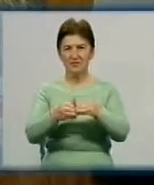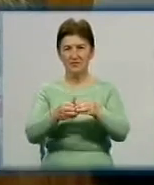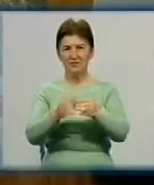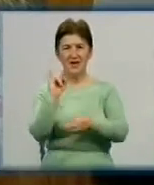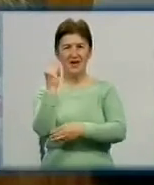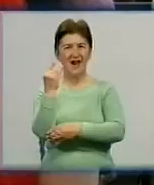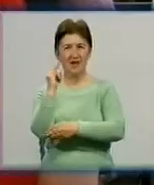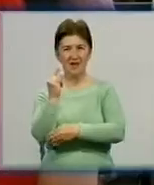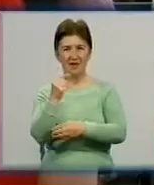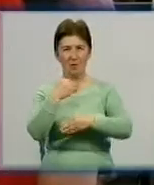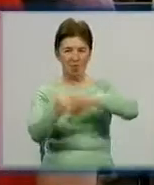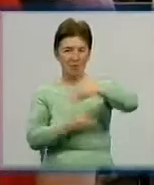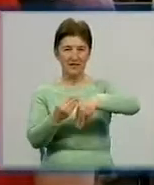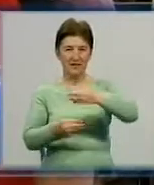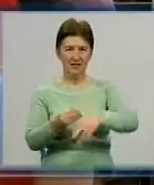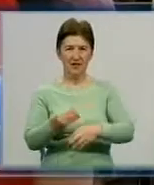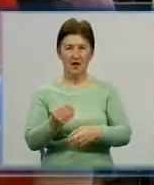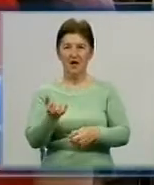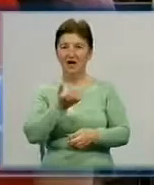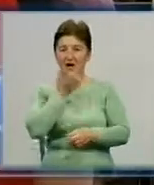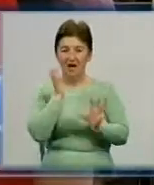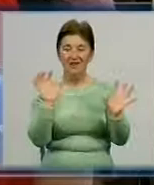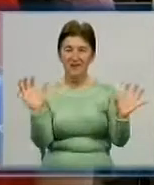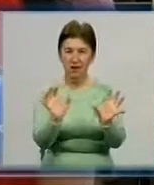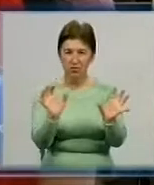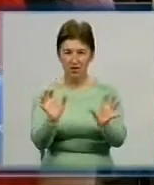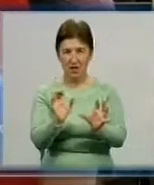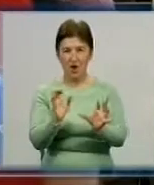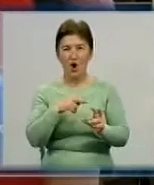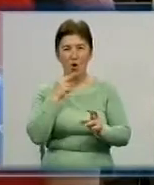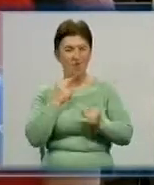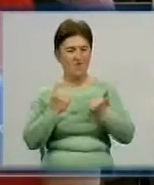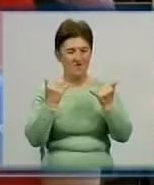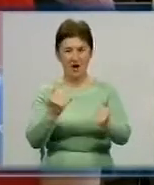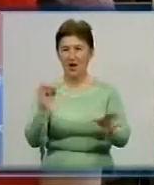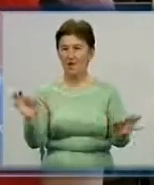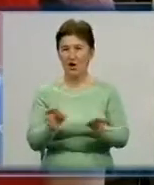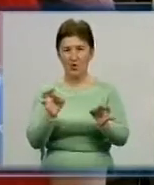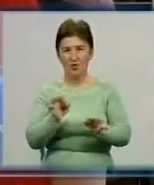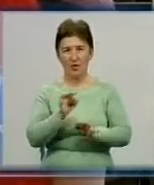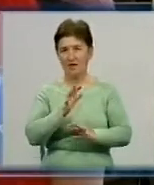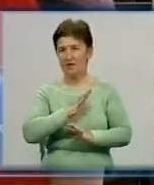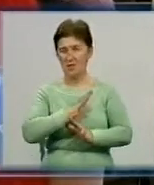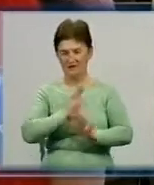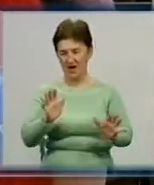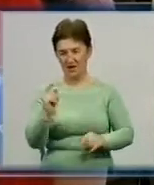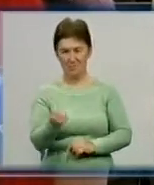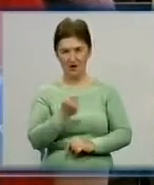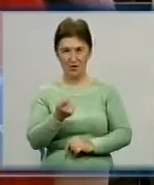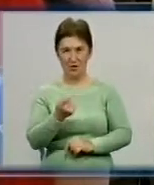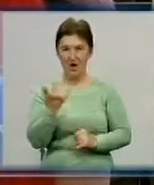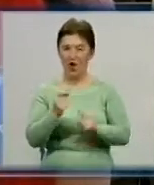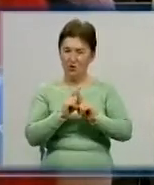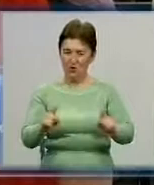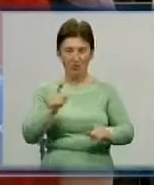технічної творчості. Тепла, уваги у цьому світі не буває за мало. І в той непростий час, який зараз в Україні, це